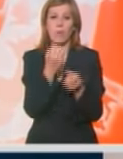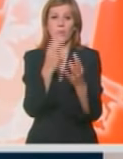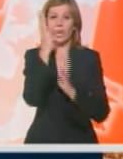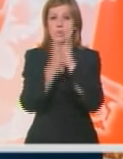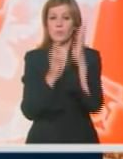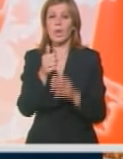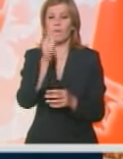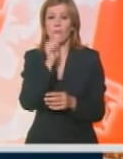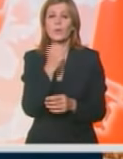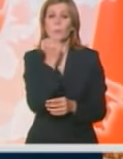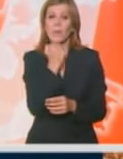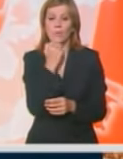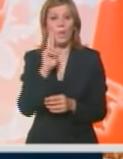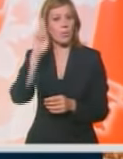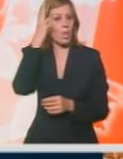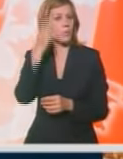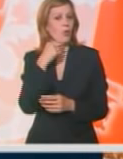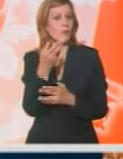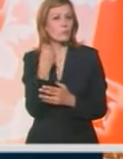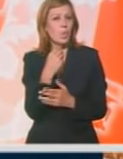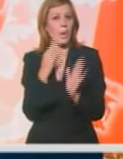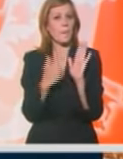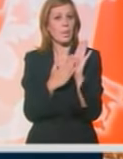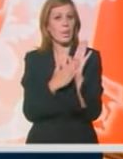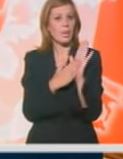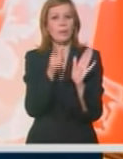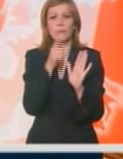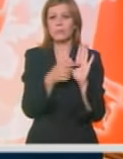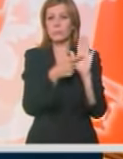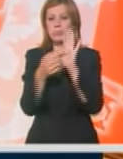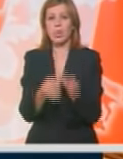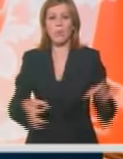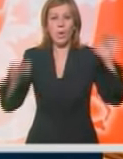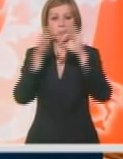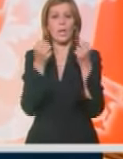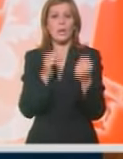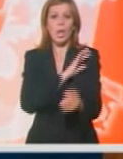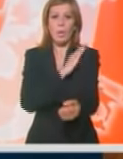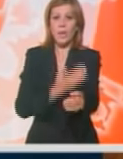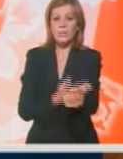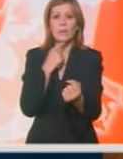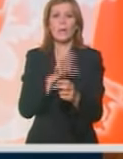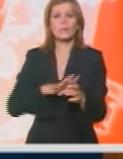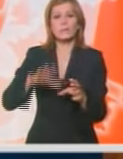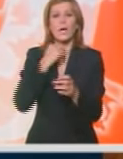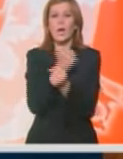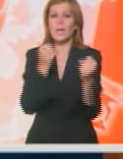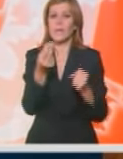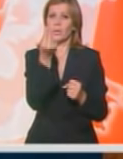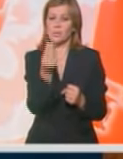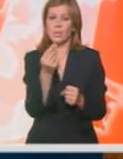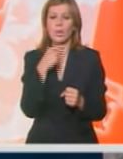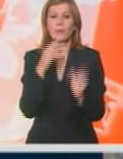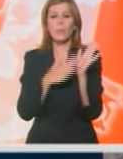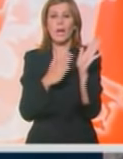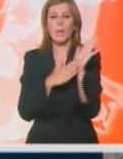šumarstva i vodoprivrede prepoznalo je sabor kao dobru priliku da se promoviše projekat jačanja kapaciteta za ruralni razvoj Srbije, kaže